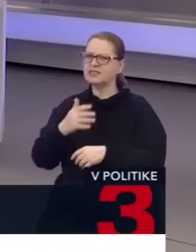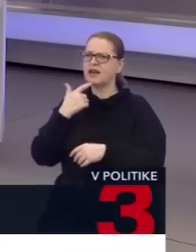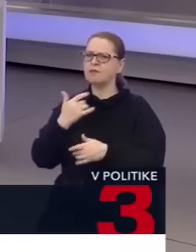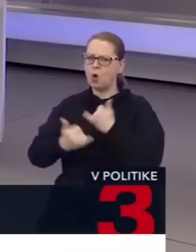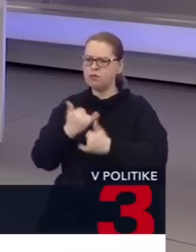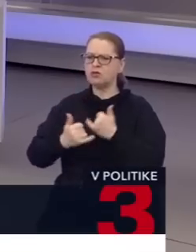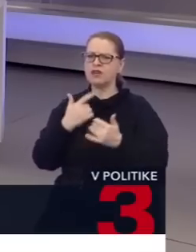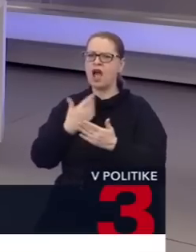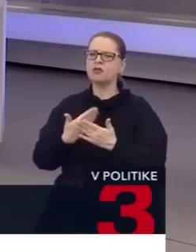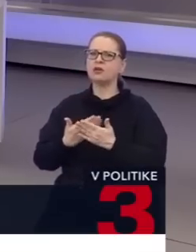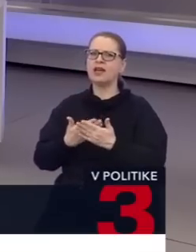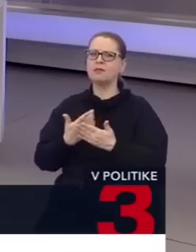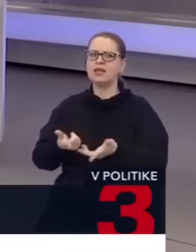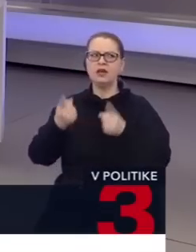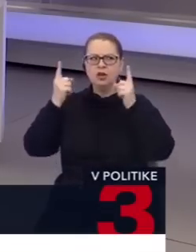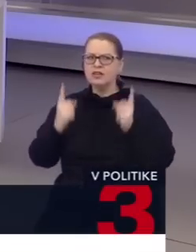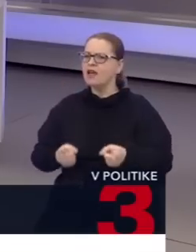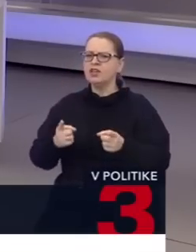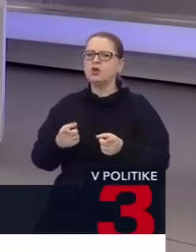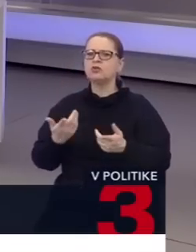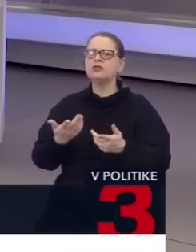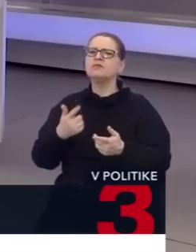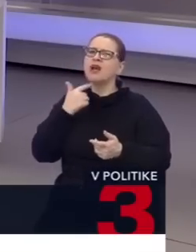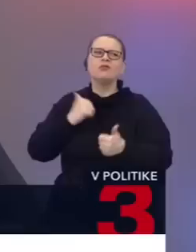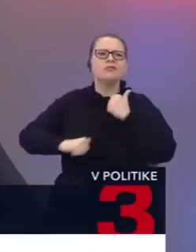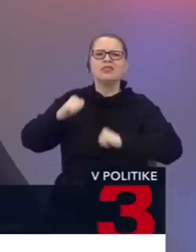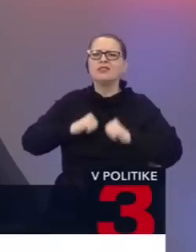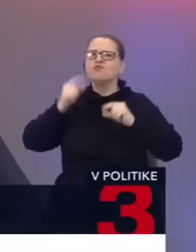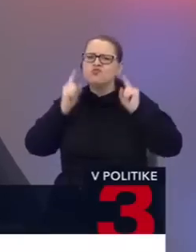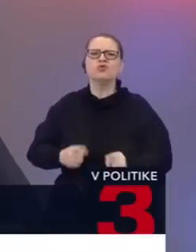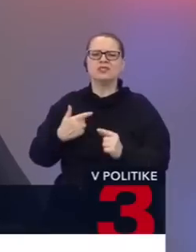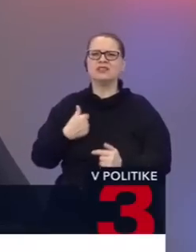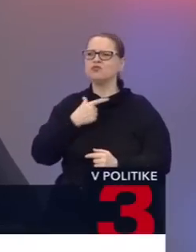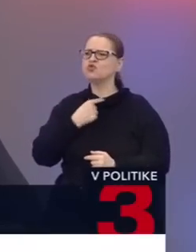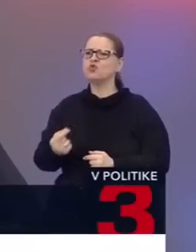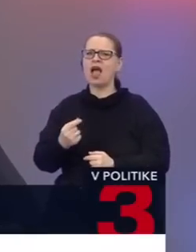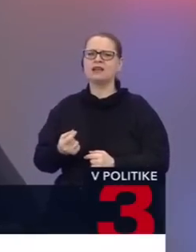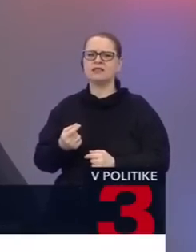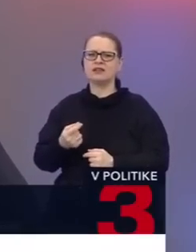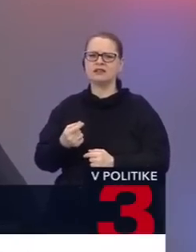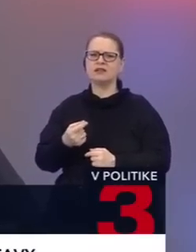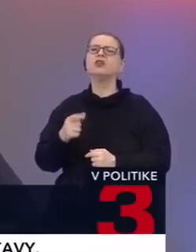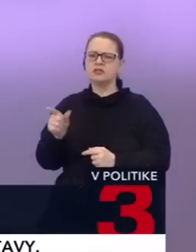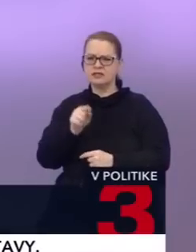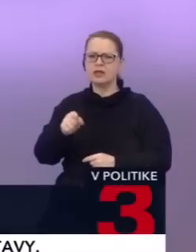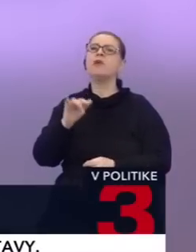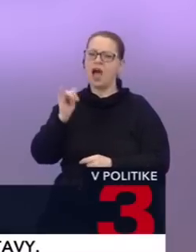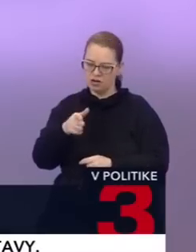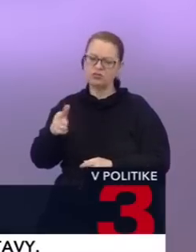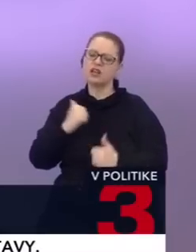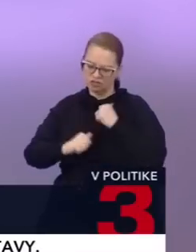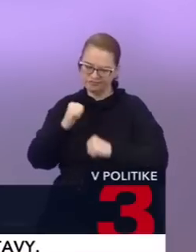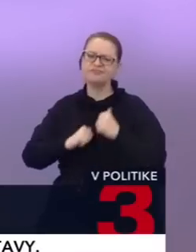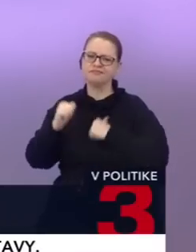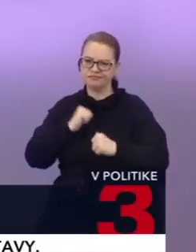taká nevyhnutnosť alebo znúdzecnosť, že musíme súhlasiť s Tak, dobre ste to povedali. Áno, je to znúdzecnosť,